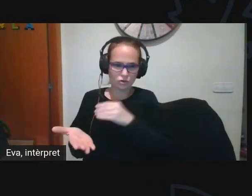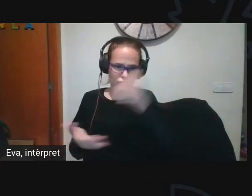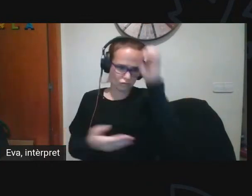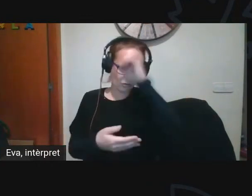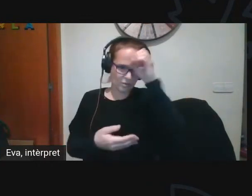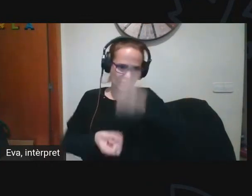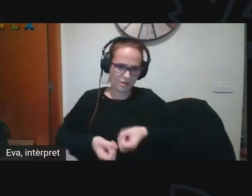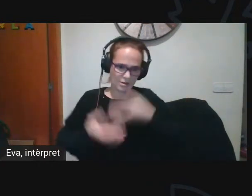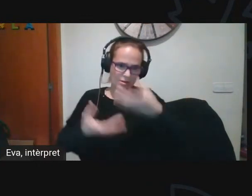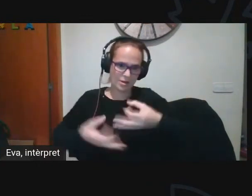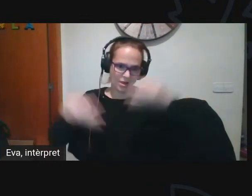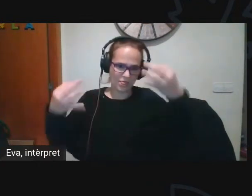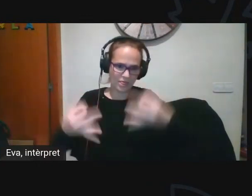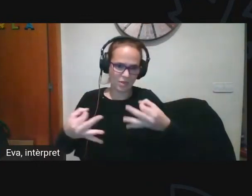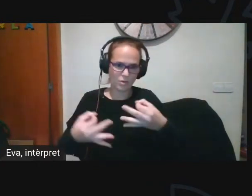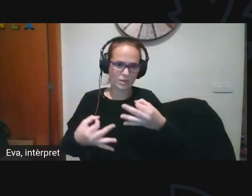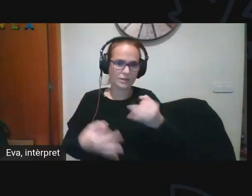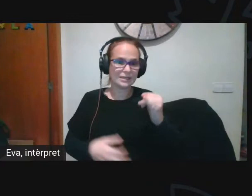i tot això